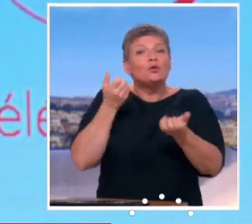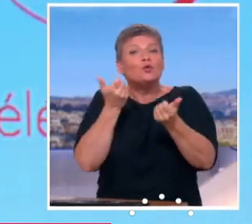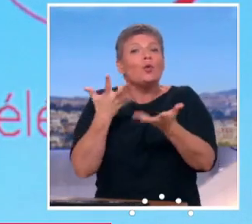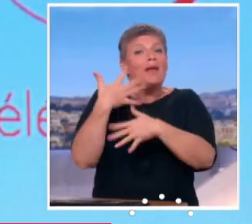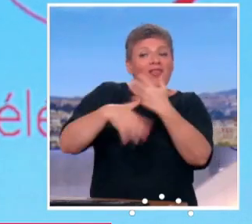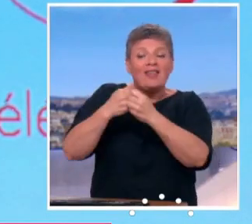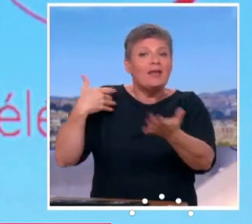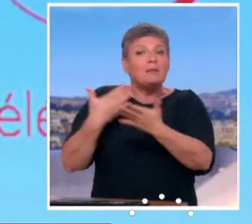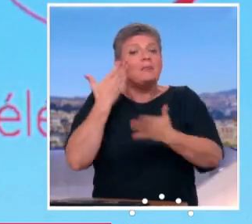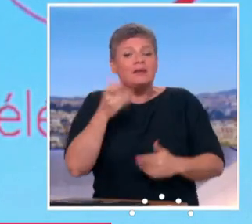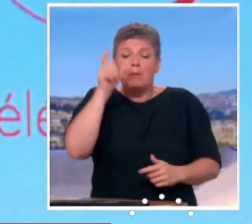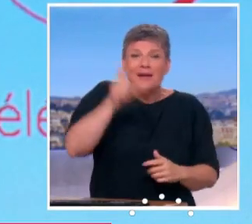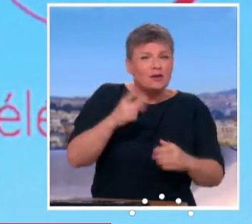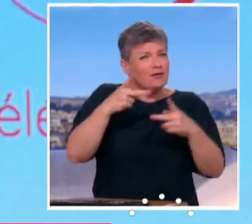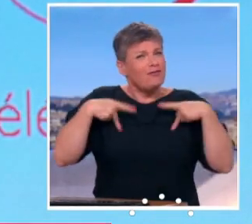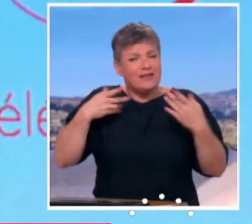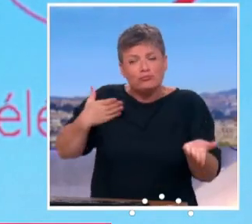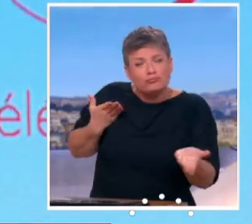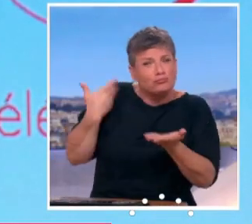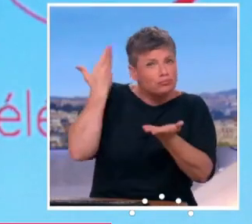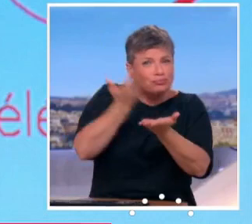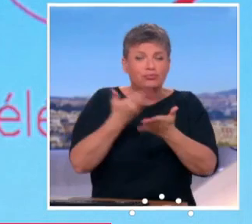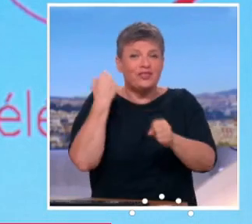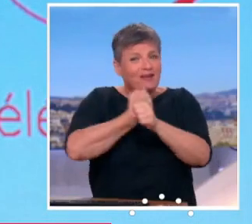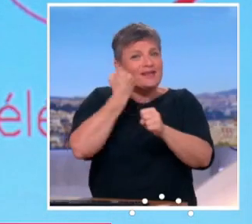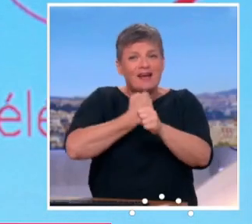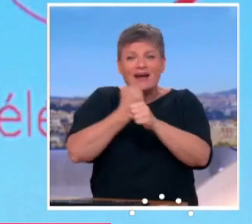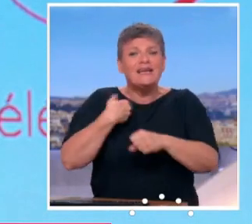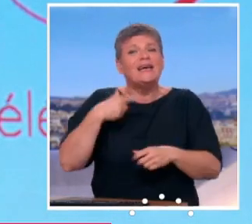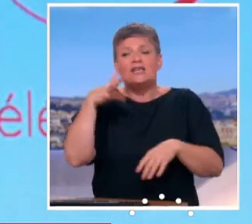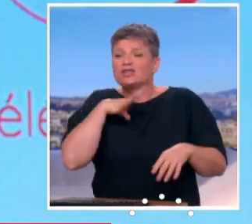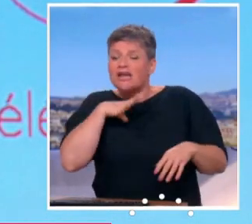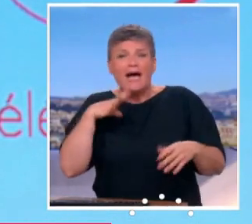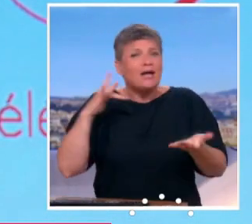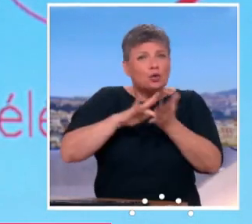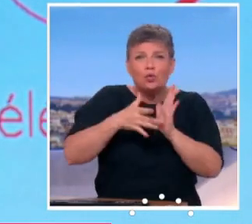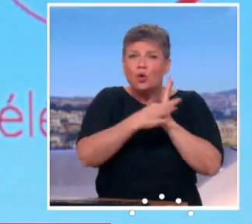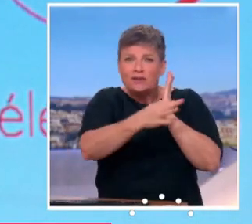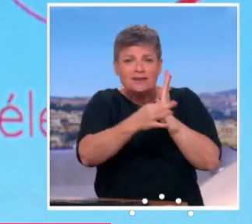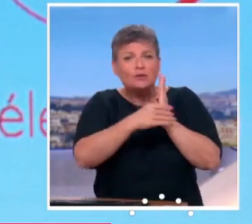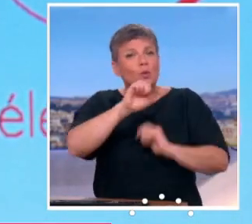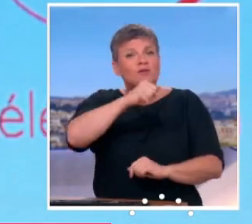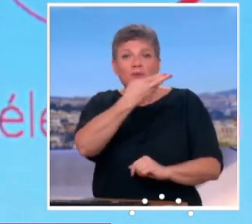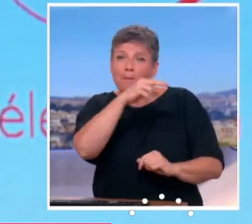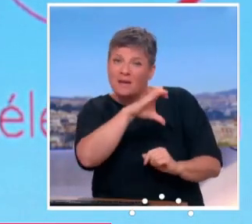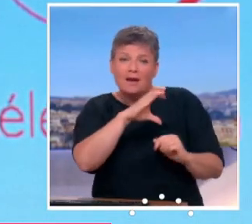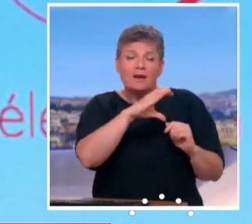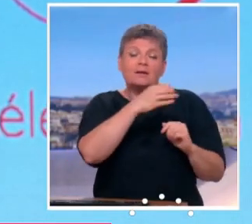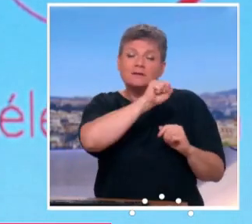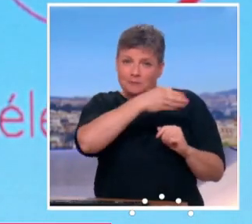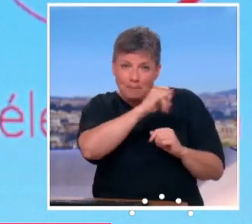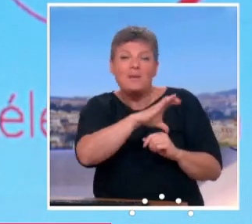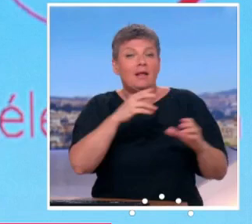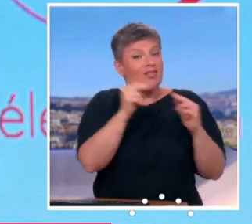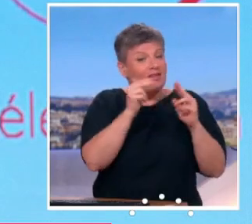qui a travaillé toute sa vie, les 42 années requises au SMIC, puissent être garantis d'avoir 85% du SMIC. Et on a ajouté quelque chose d'important, qui n'existait pas